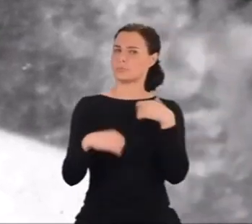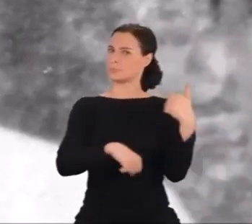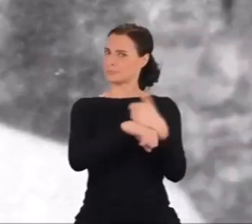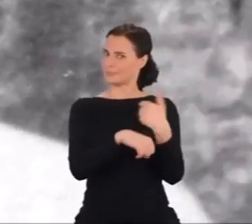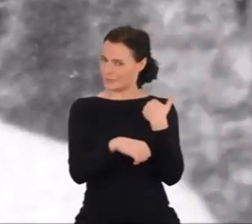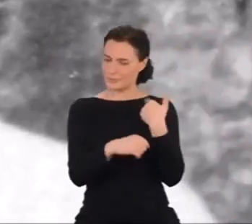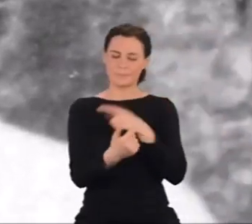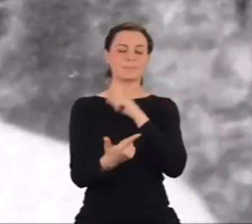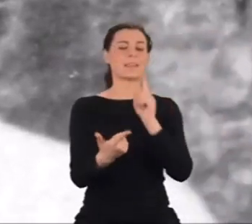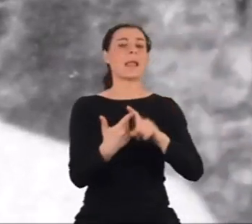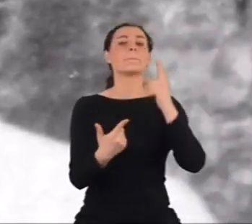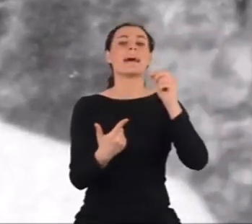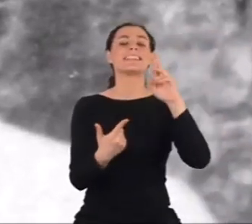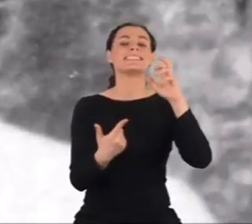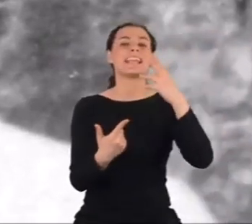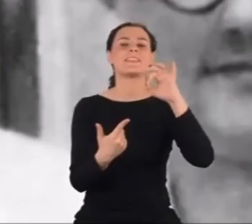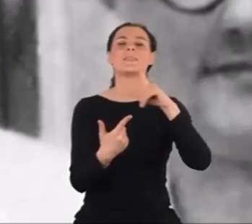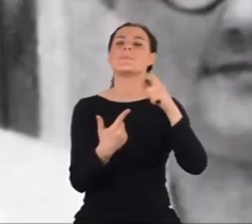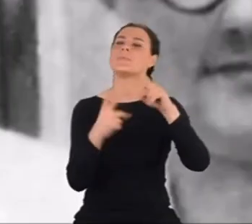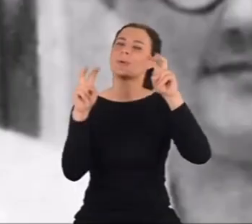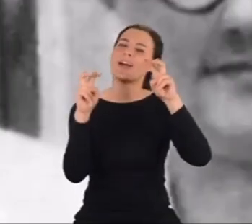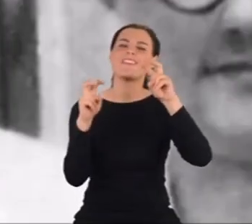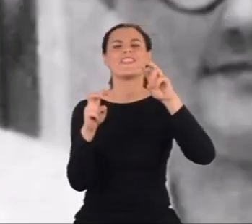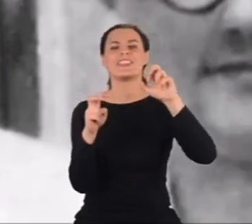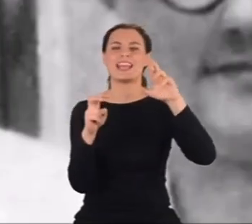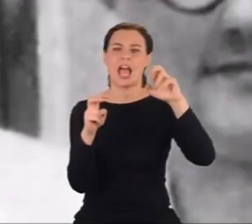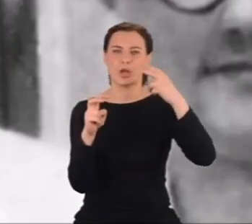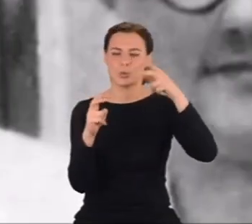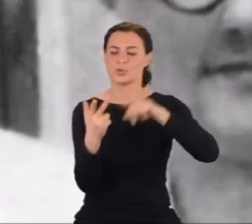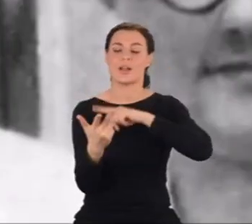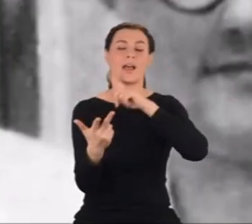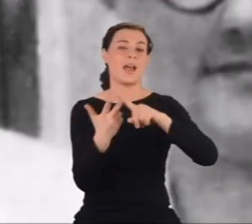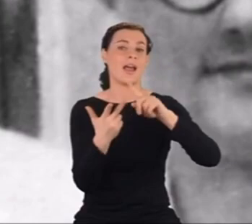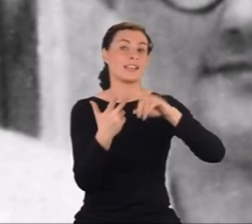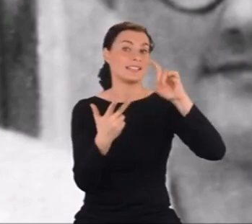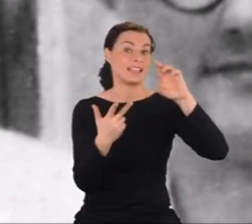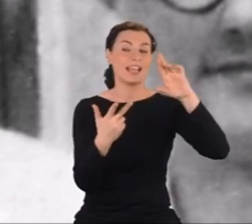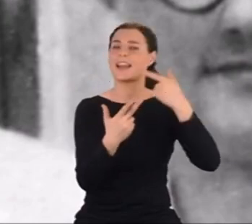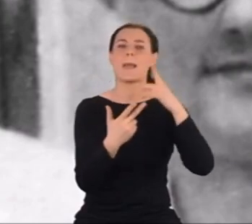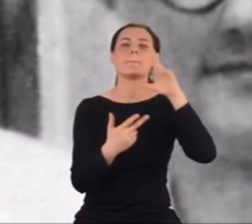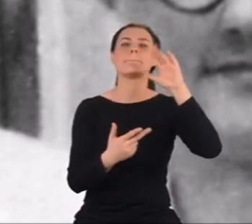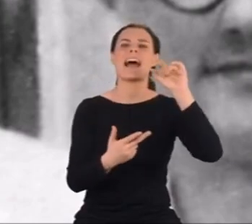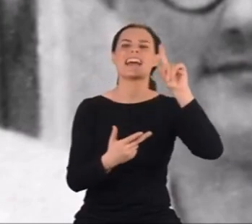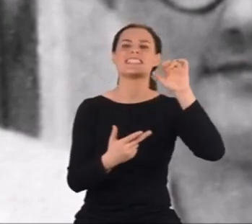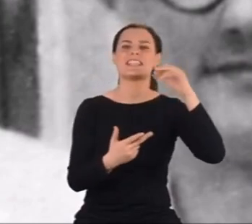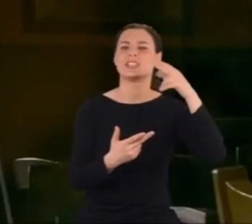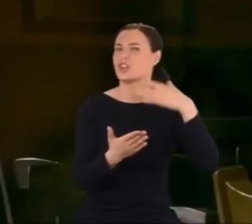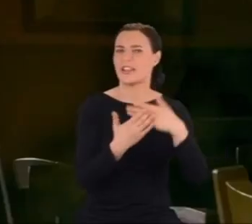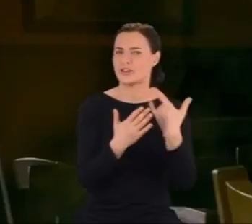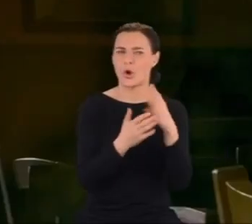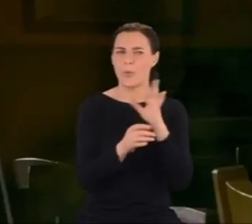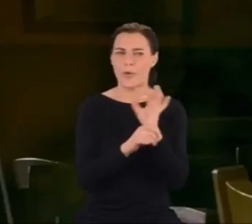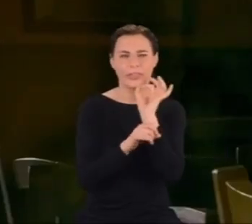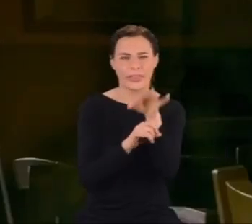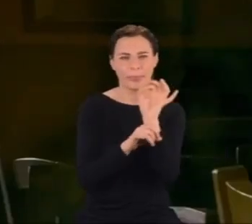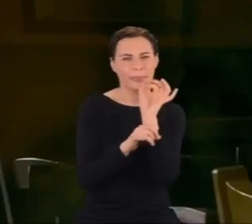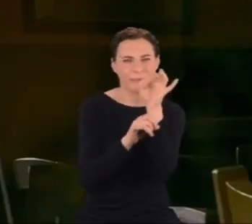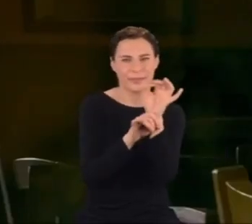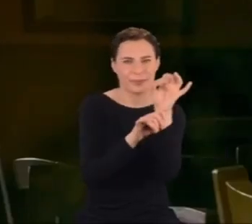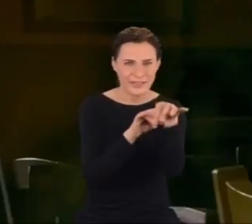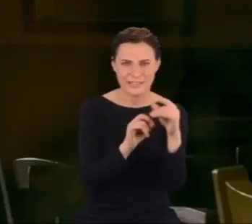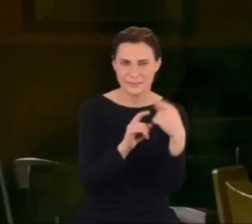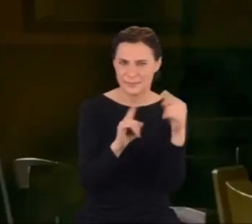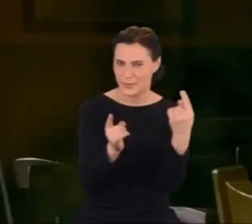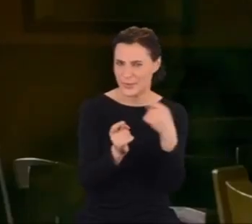Mario Razzetti był wikariuszem generalnym, a Segre bazyliszkiem ze względu na cięty język i złośliwość.